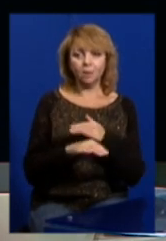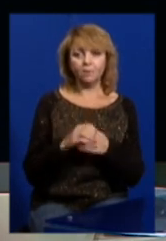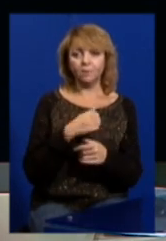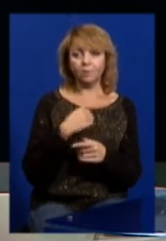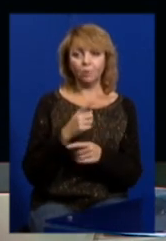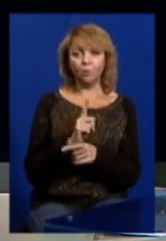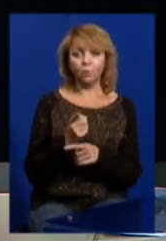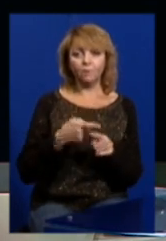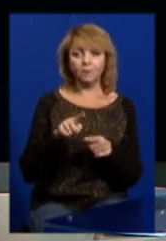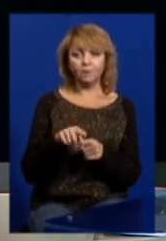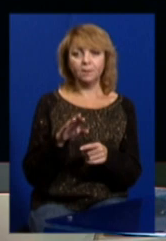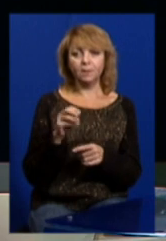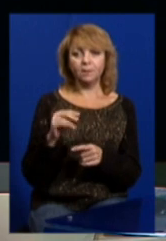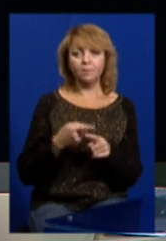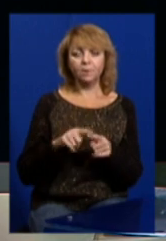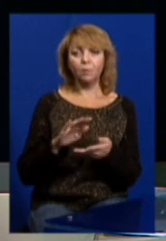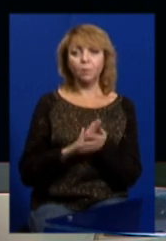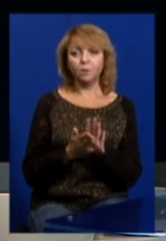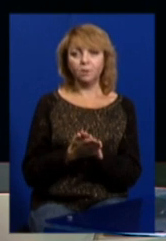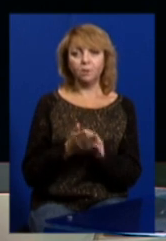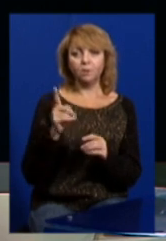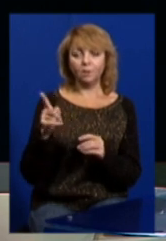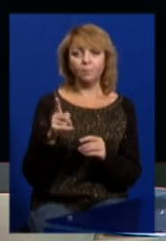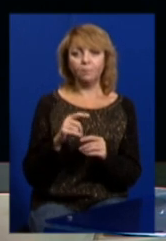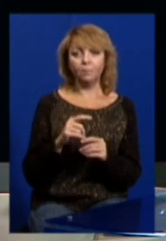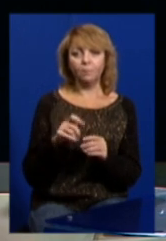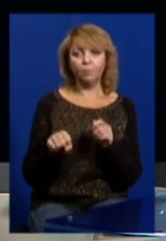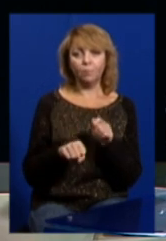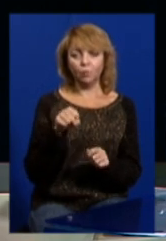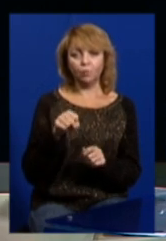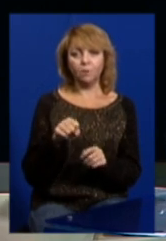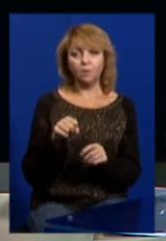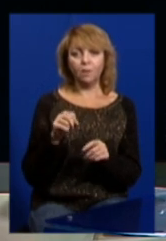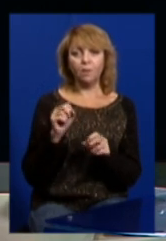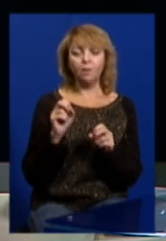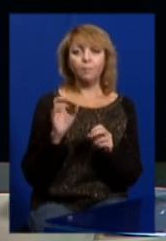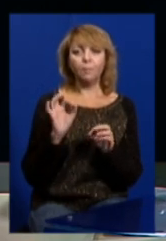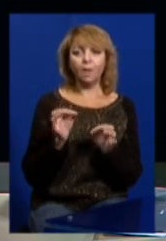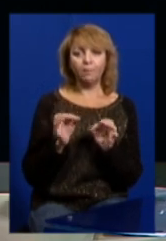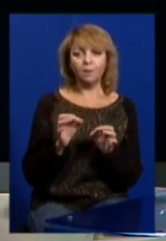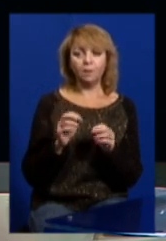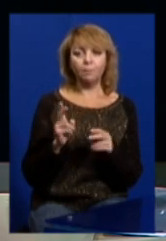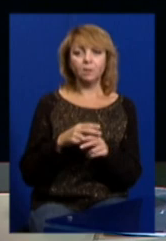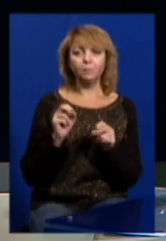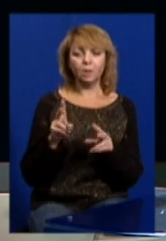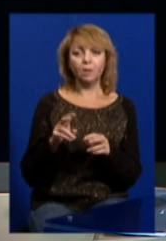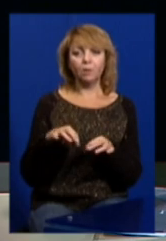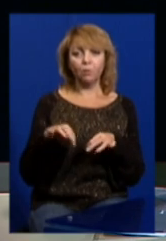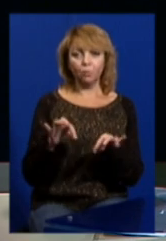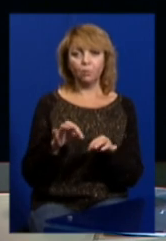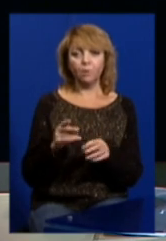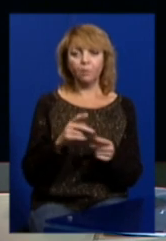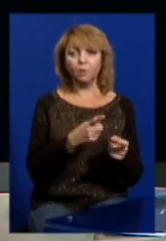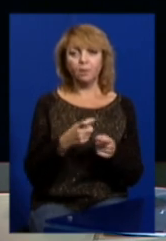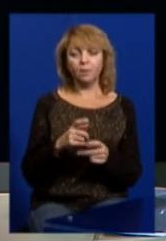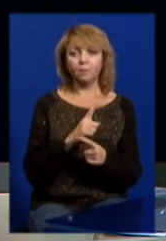Ось в цій статті, диспозиції, там порушення правил безпеки руху або експлуатації транспорту, які потяглить